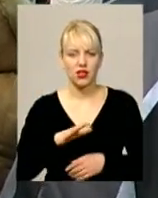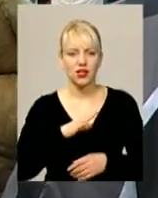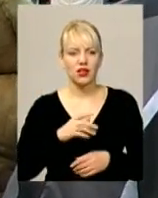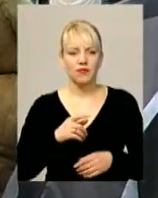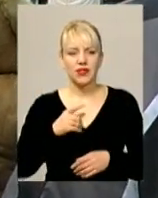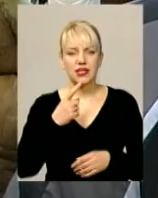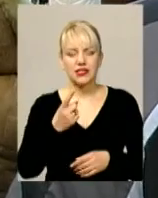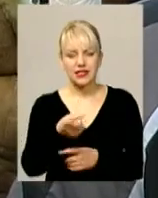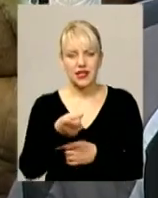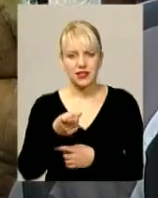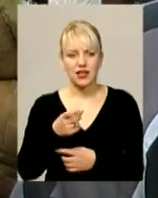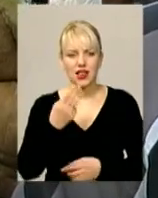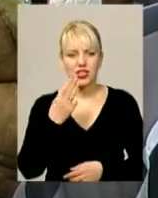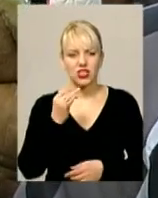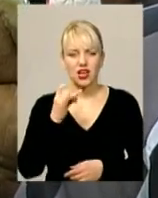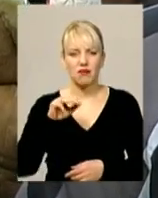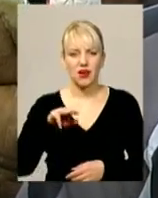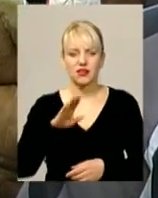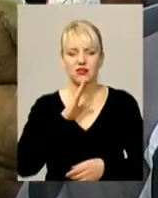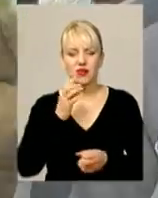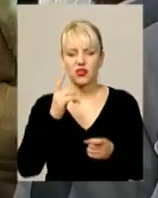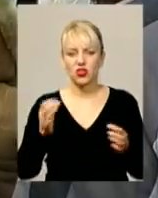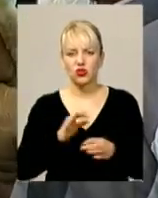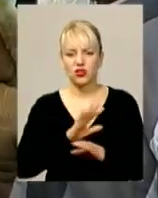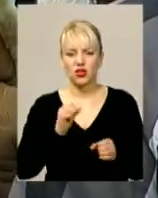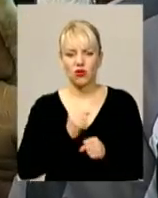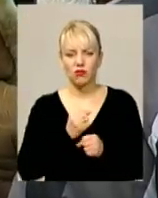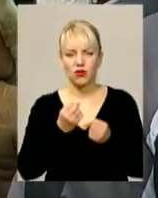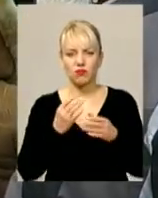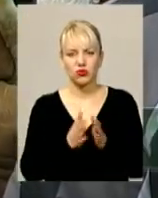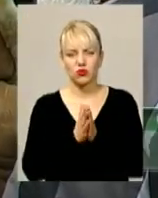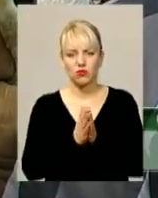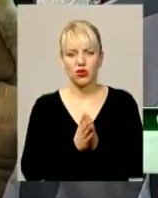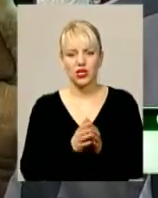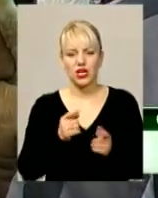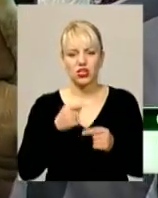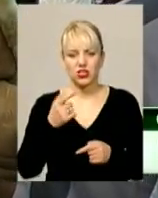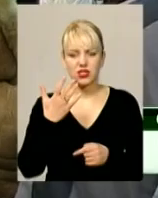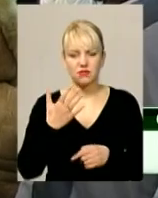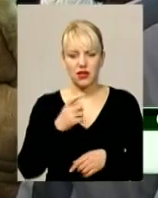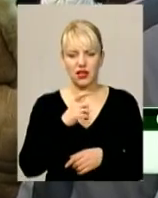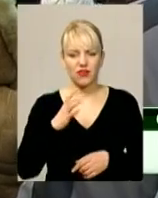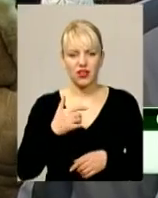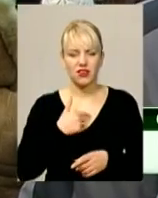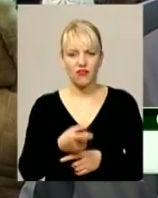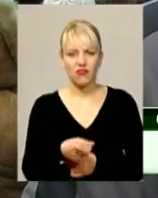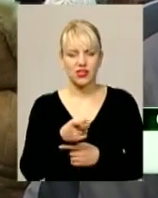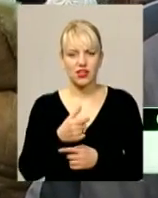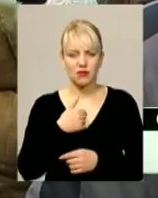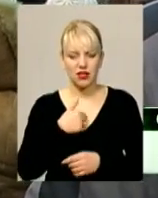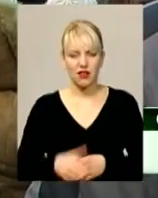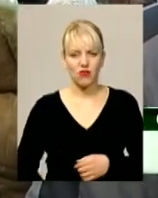Шеремет, вона нічого не робила, просто молилася. Через п'ять хвилин вистралили мені в ногу. Я перед тим ще